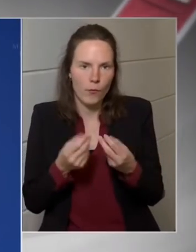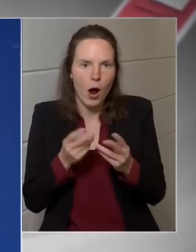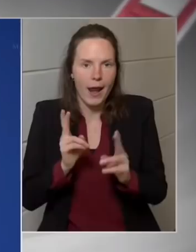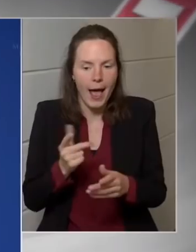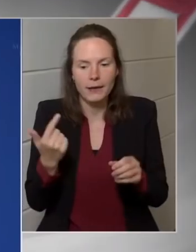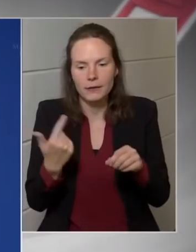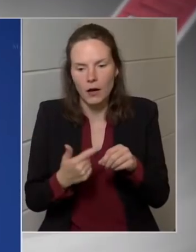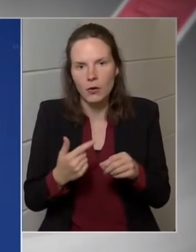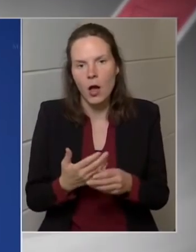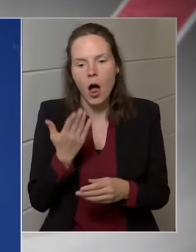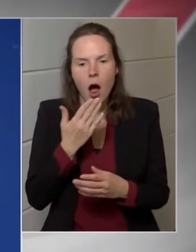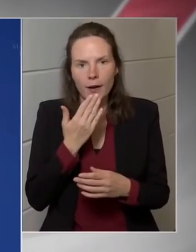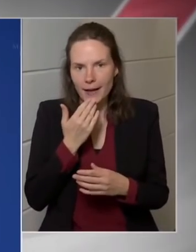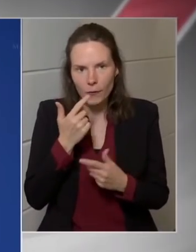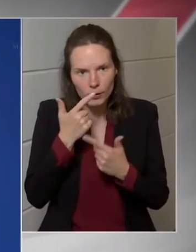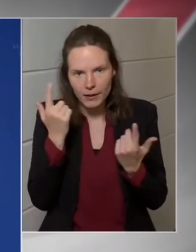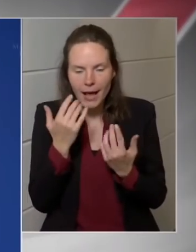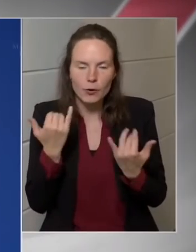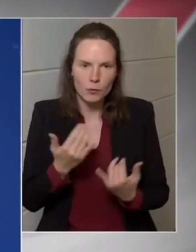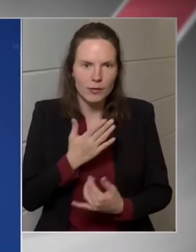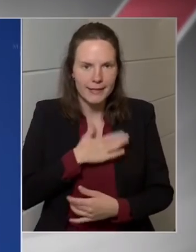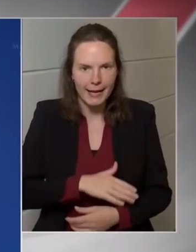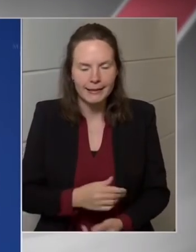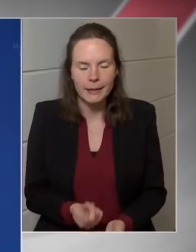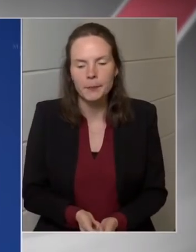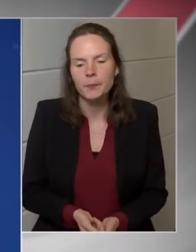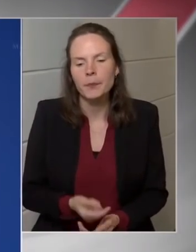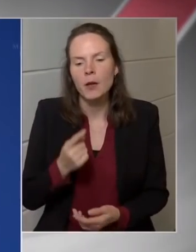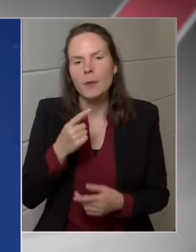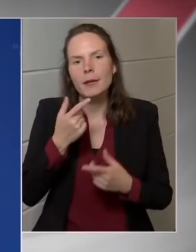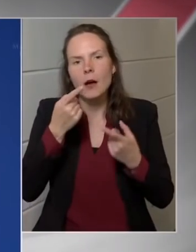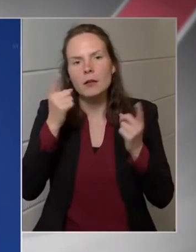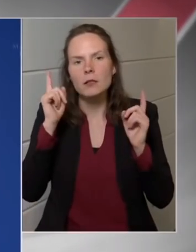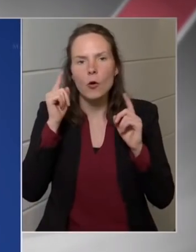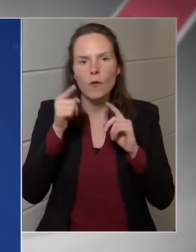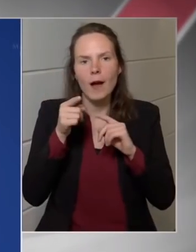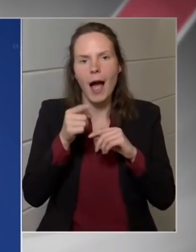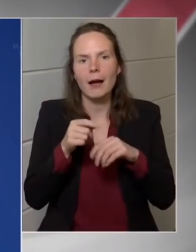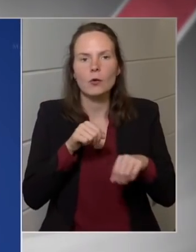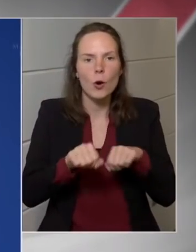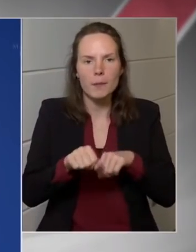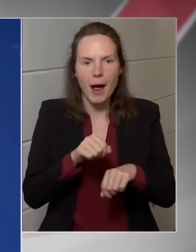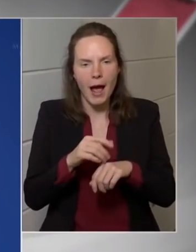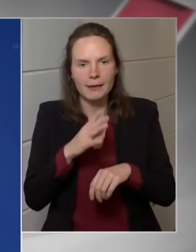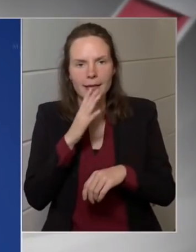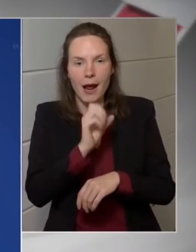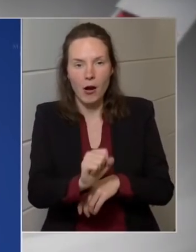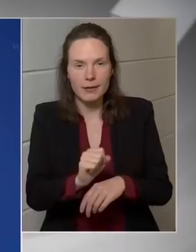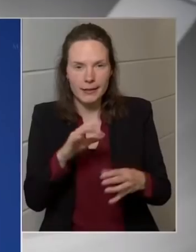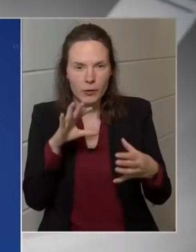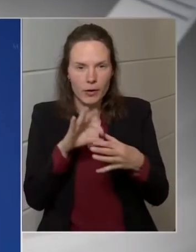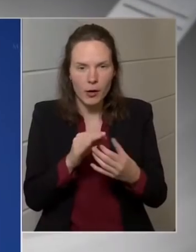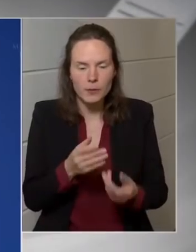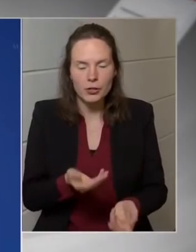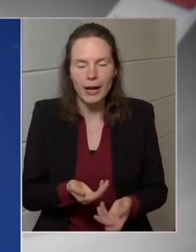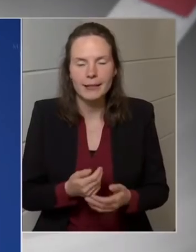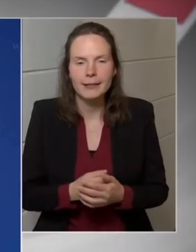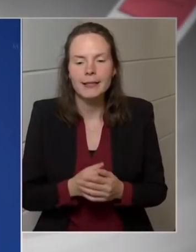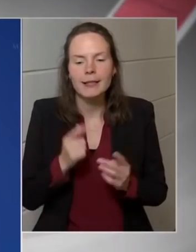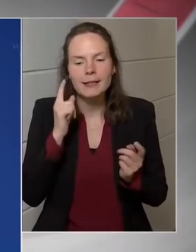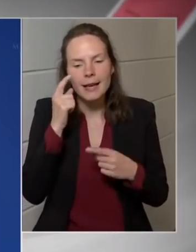szeretném most világosra és egyértelmű tenni. Ami a szlovák kormány reakcióit illeti, szerintem egy ilyen